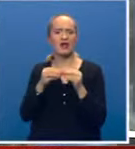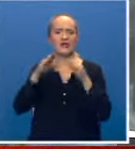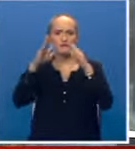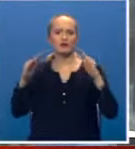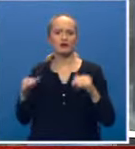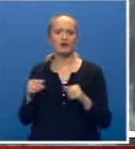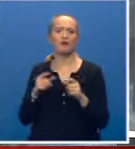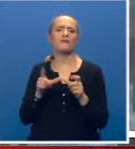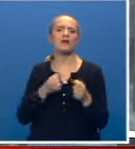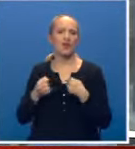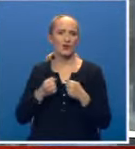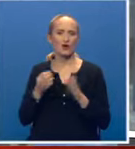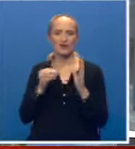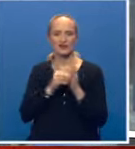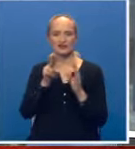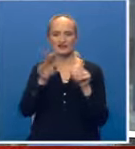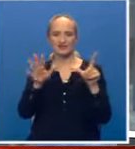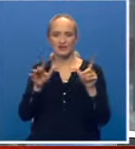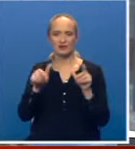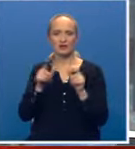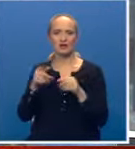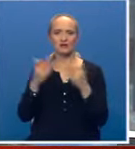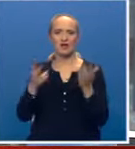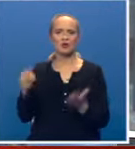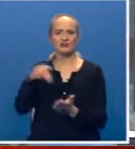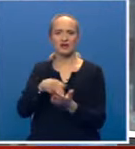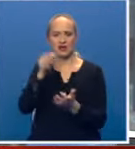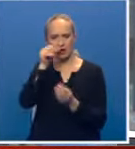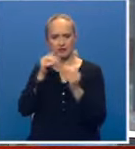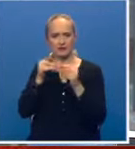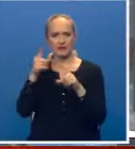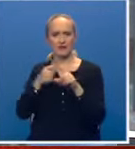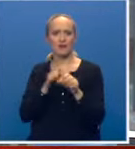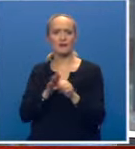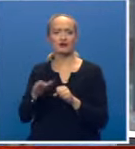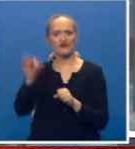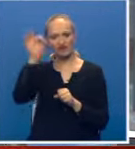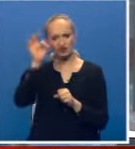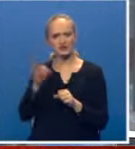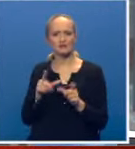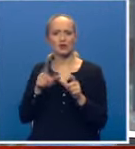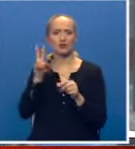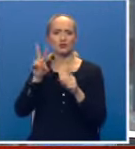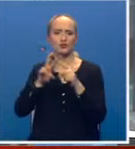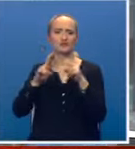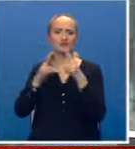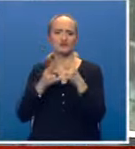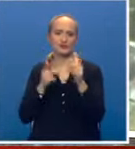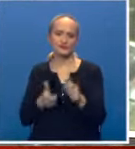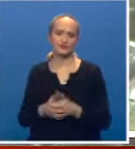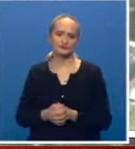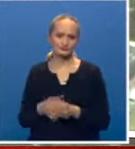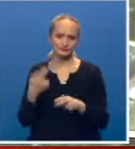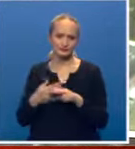Banja Luke, obilježen je 27. jul, dan ustanka naroda BiH protiva fašizma u drugom svjetskom ratu.